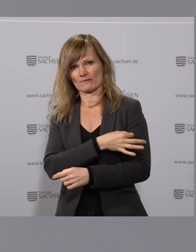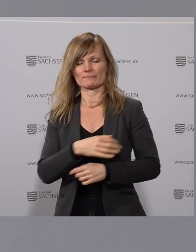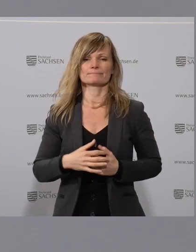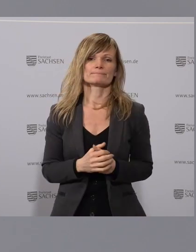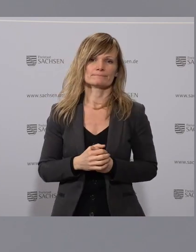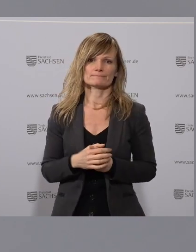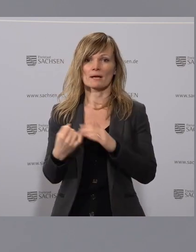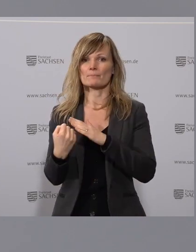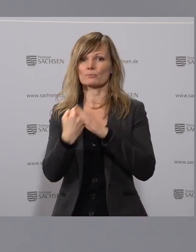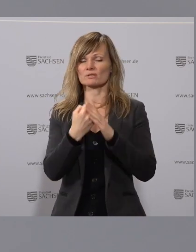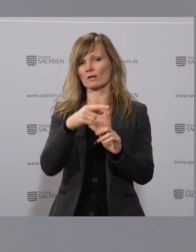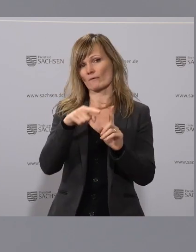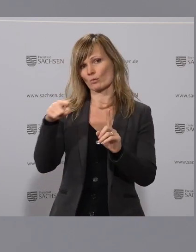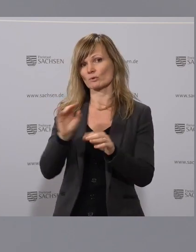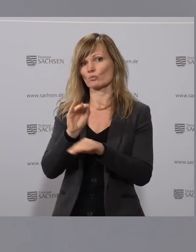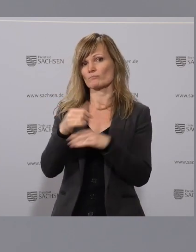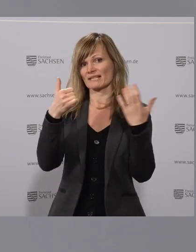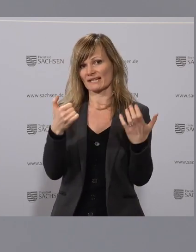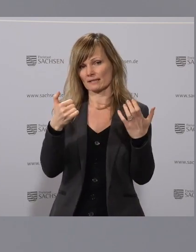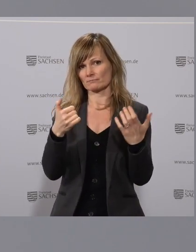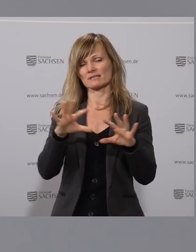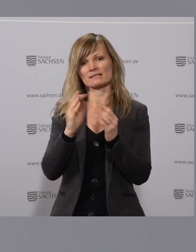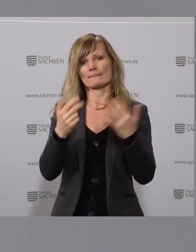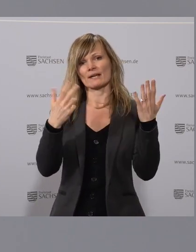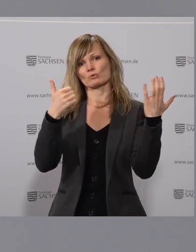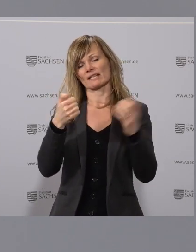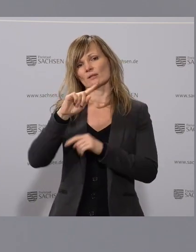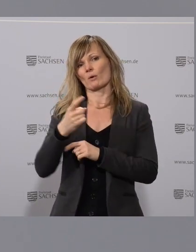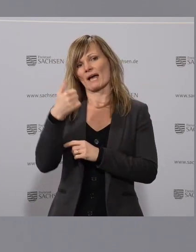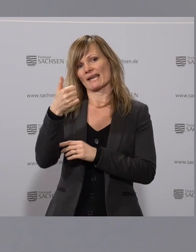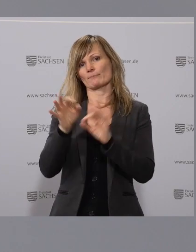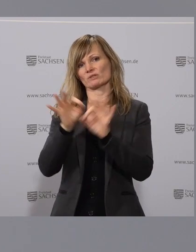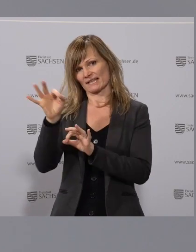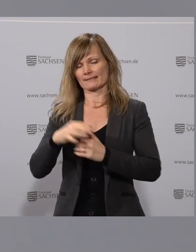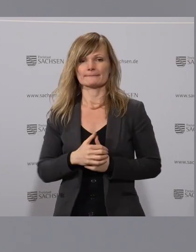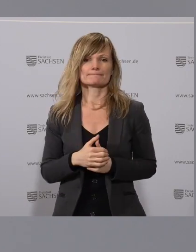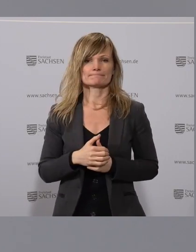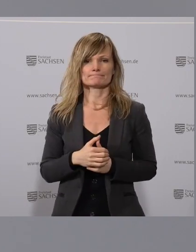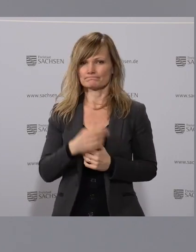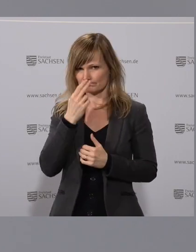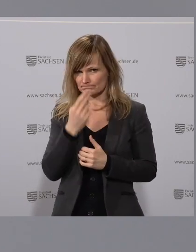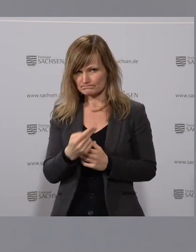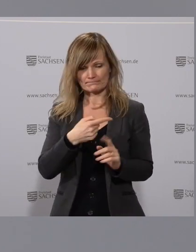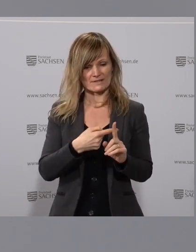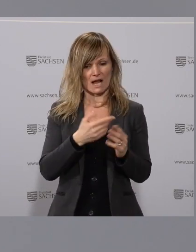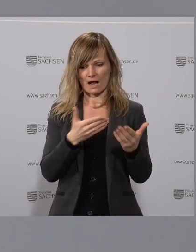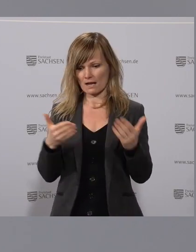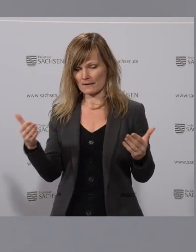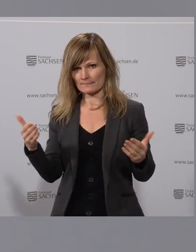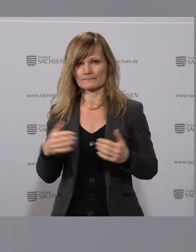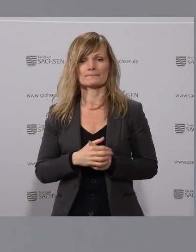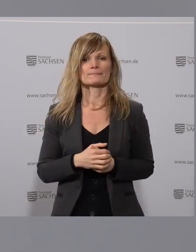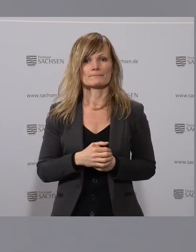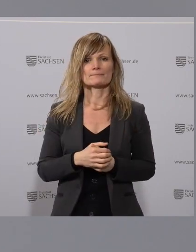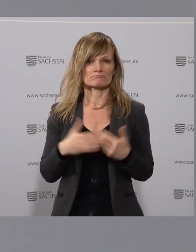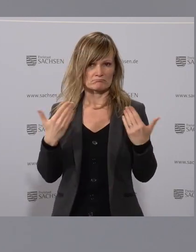Bei der Boosterquote bei den über 60-Jährigen sind wir bei 68,1 Prozent. Alleine an diesen Zahlen kann man nochmal gut erkennen, dass wir